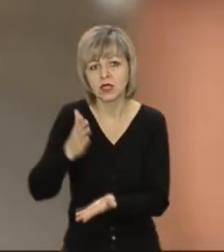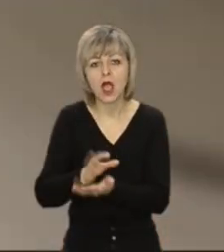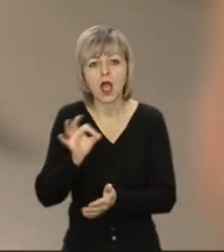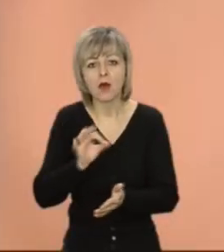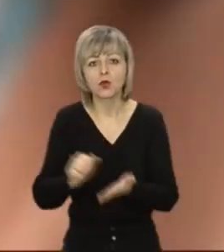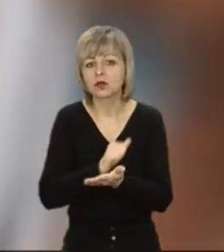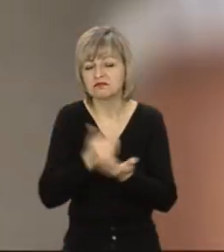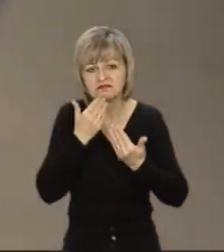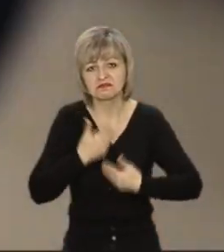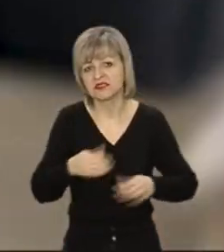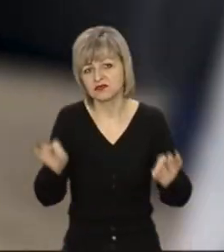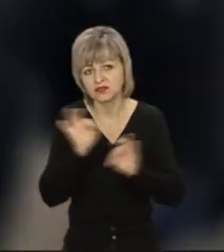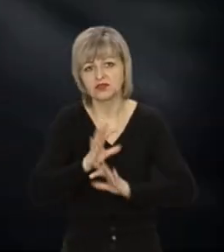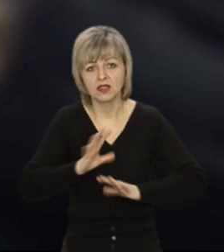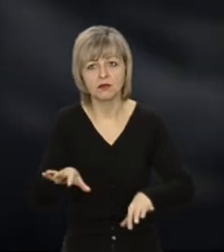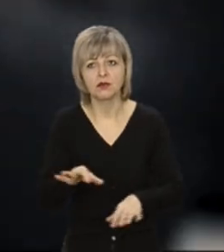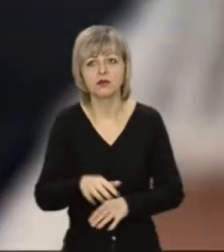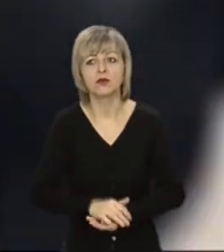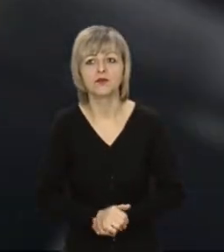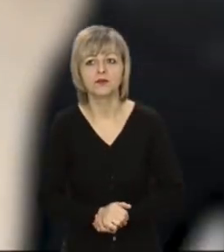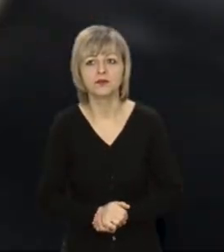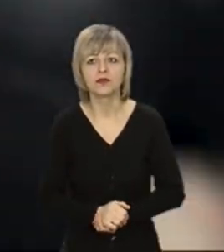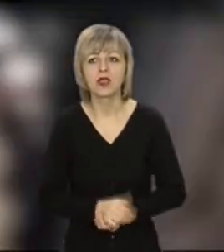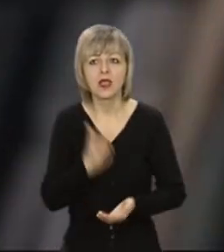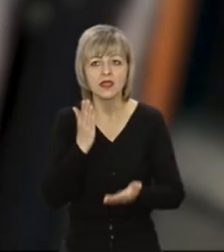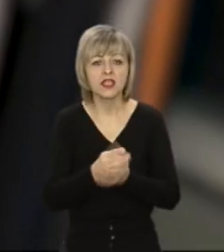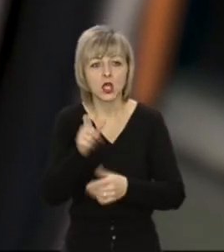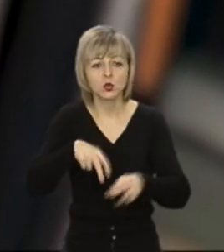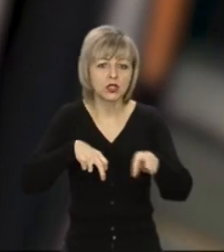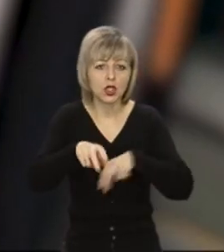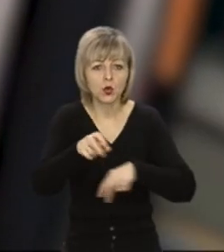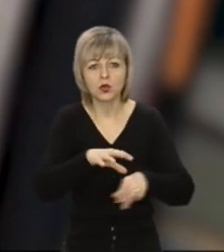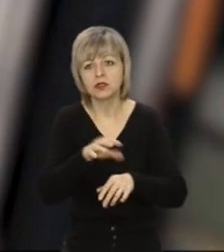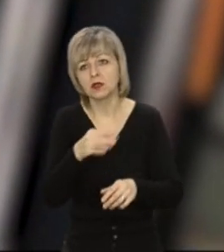-сертифікати нас не питали. Між радів людей чимало. Усі – в масках.